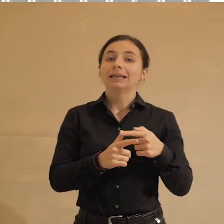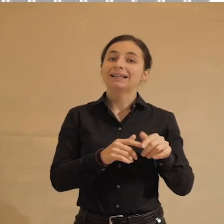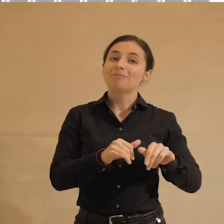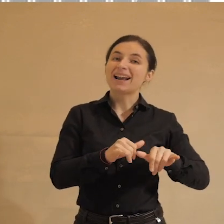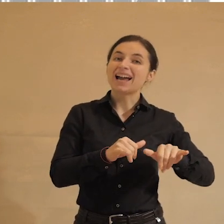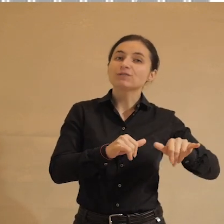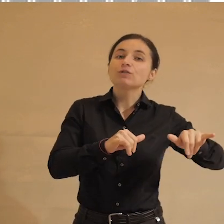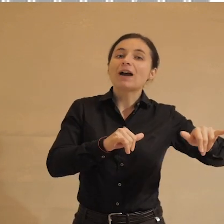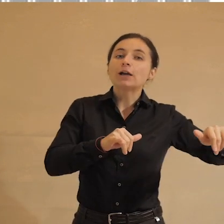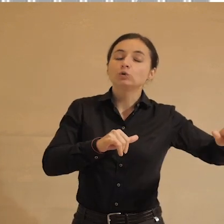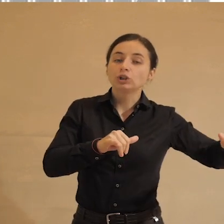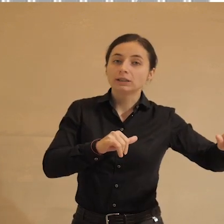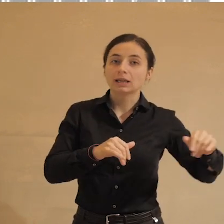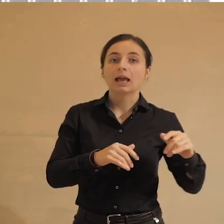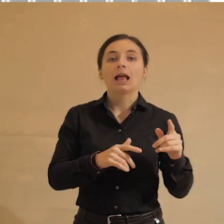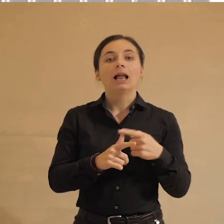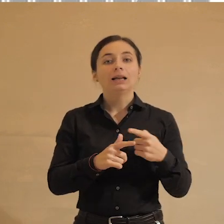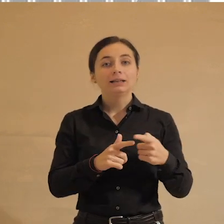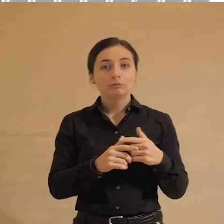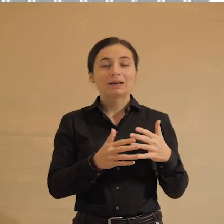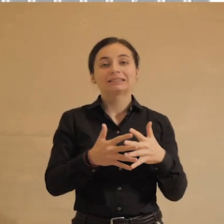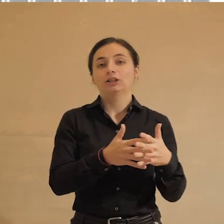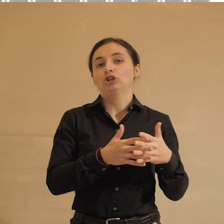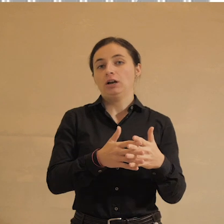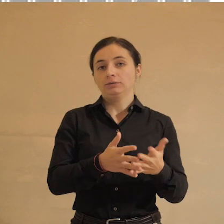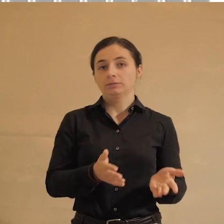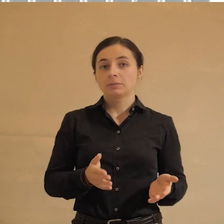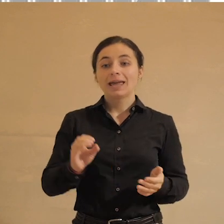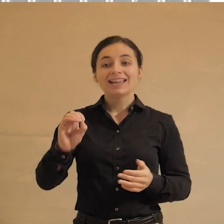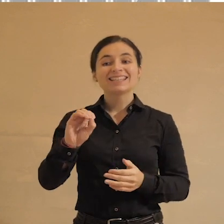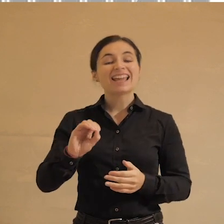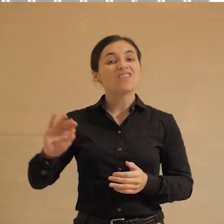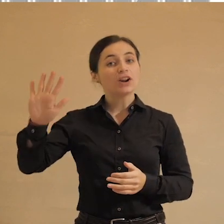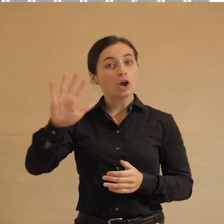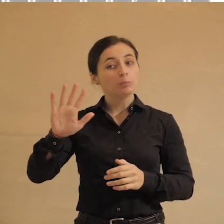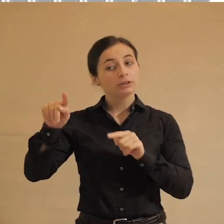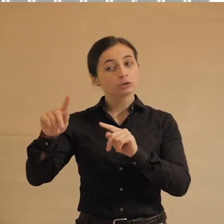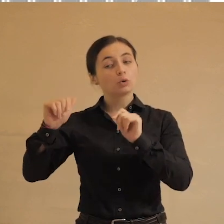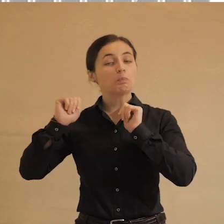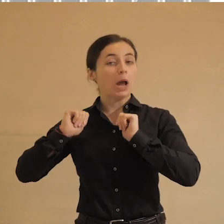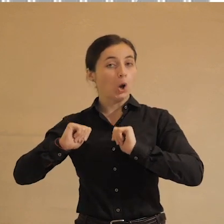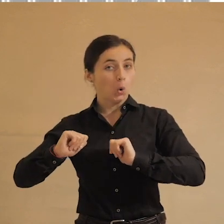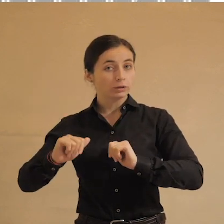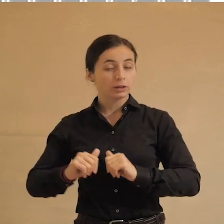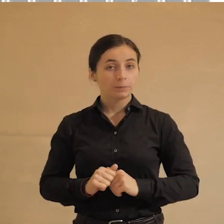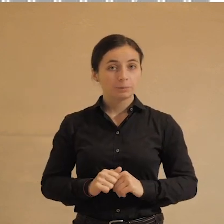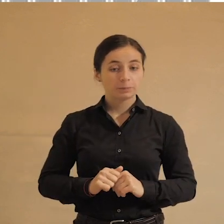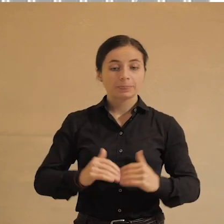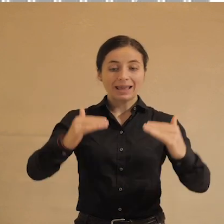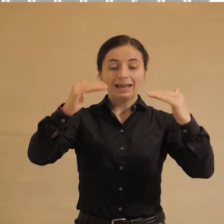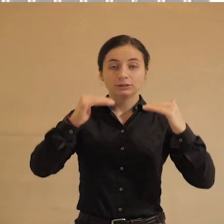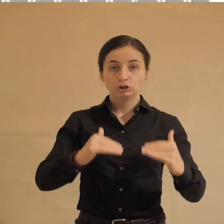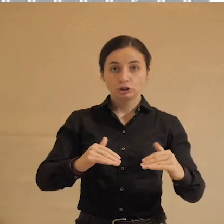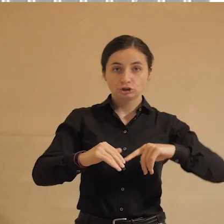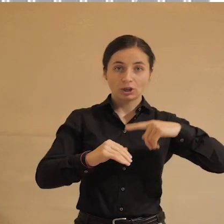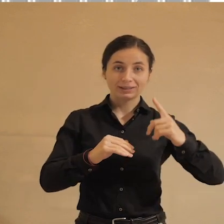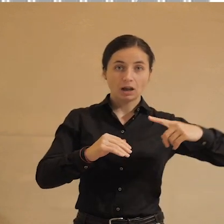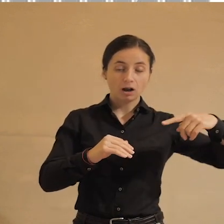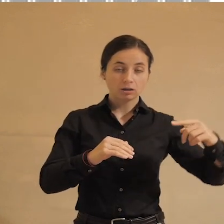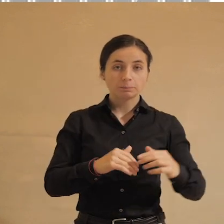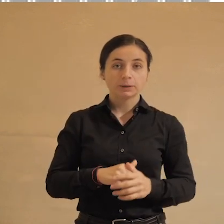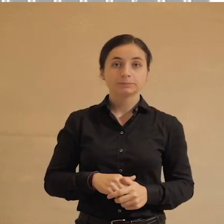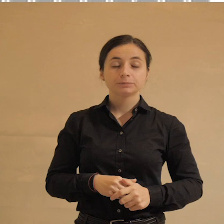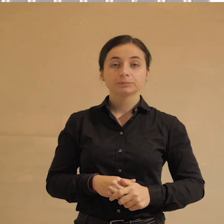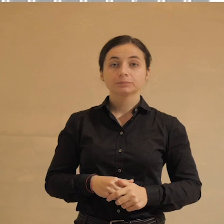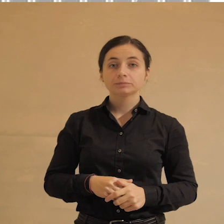развивающиеся, либо США. А европейцы как-то тут спокойнее. Значит, нижняя диаграмма.